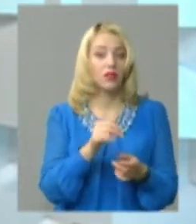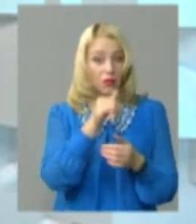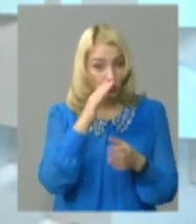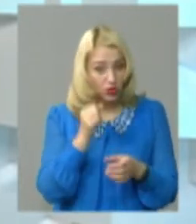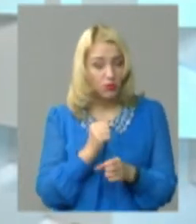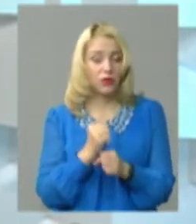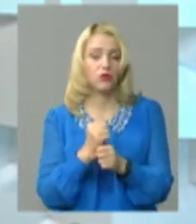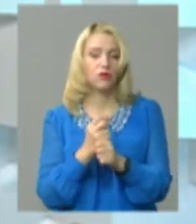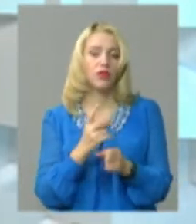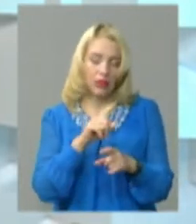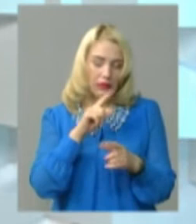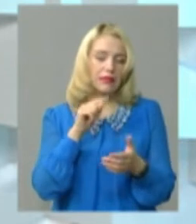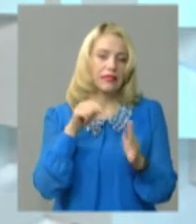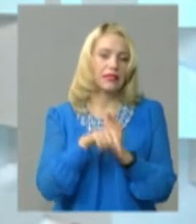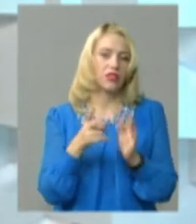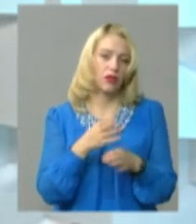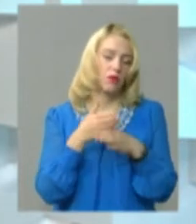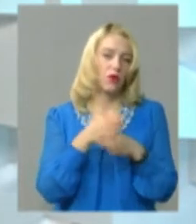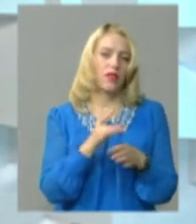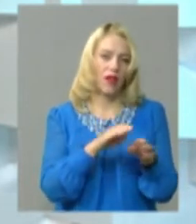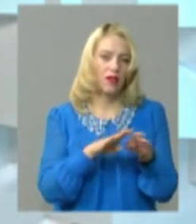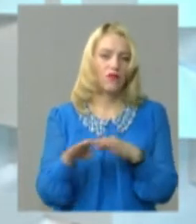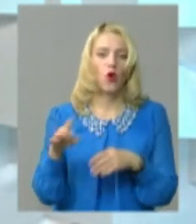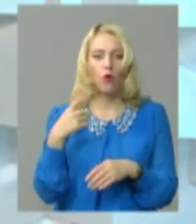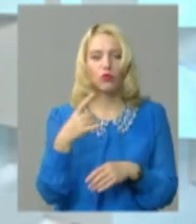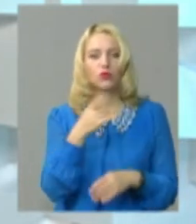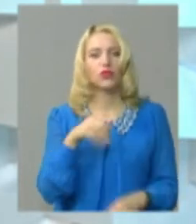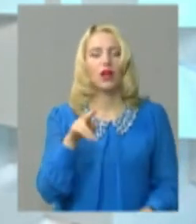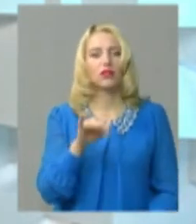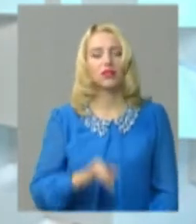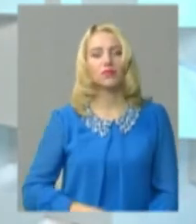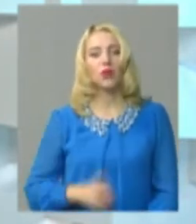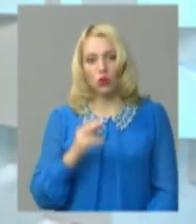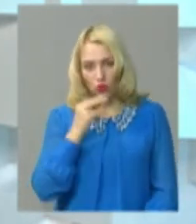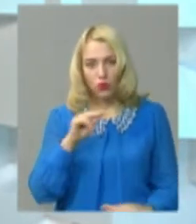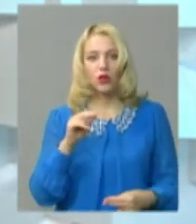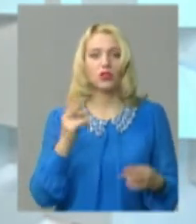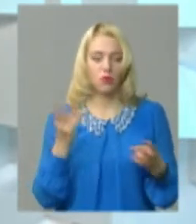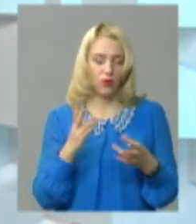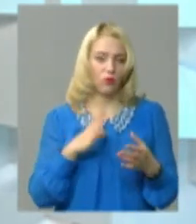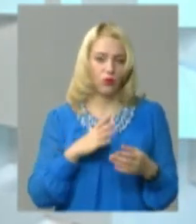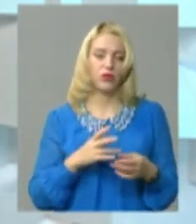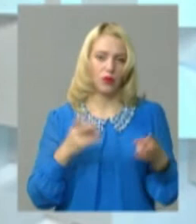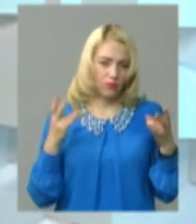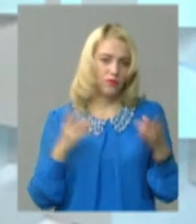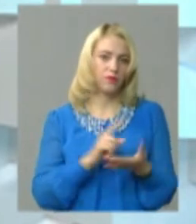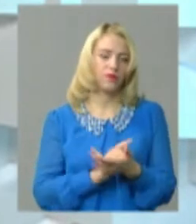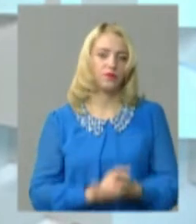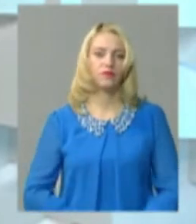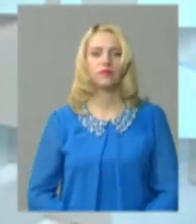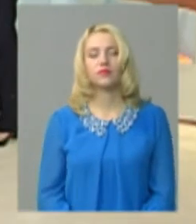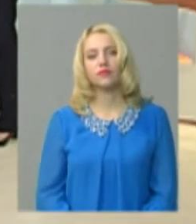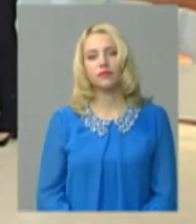повинні допомагати. Я не знаю, яким чином. На рівні обласної ради ми не можемо підняти пенсію, але покращення мають бути. Ми маємо їх робити. Це